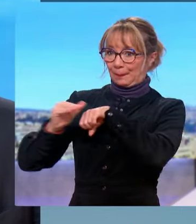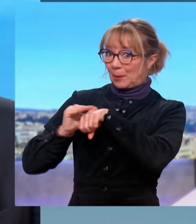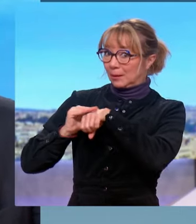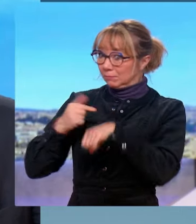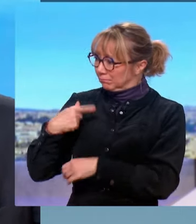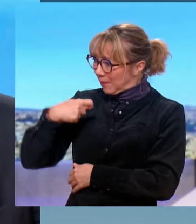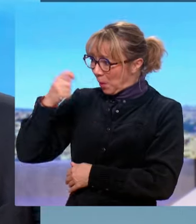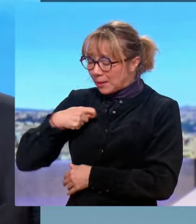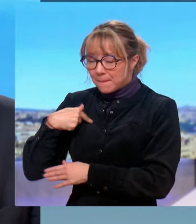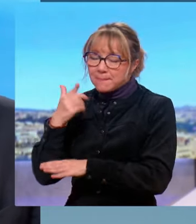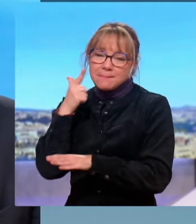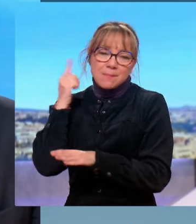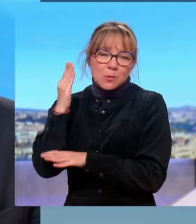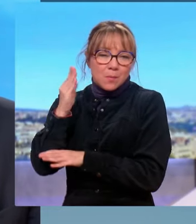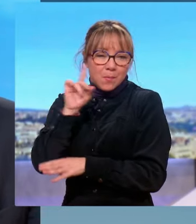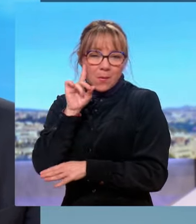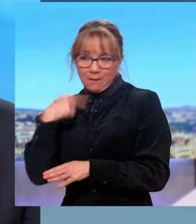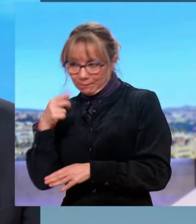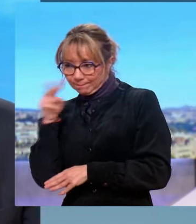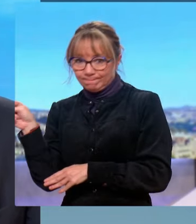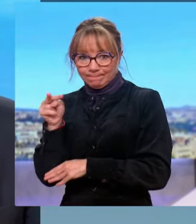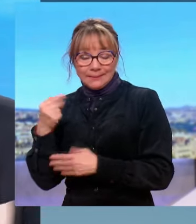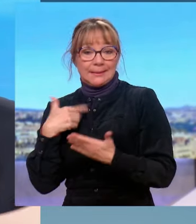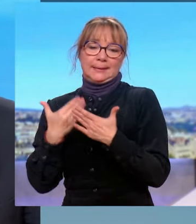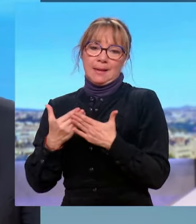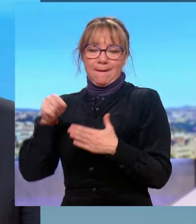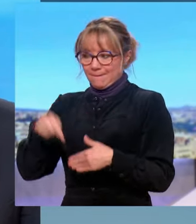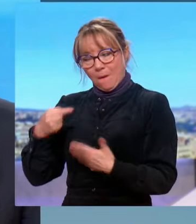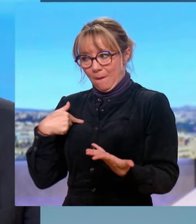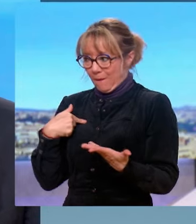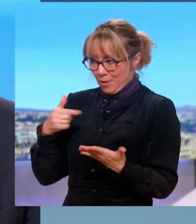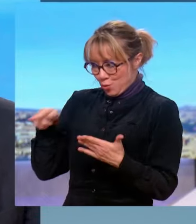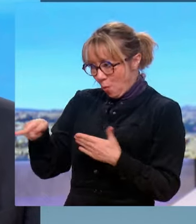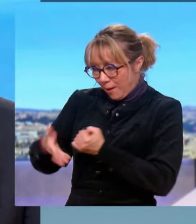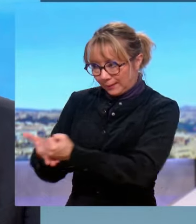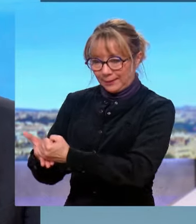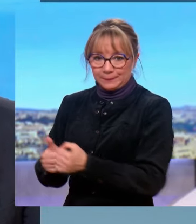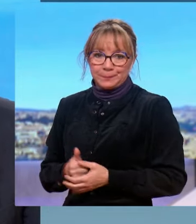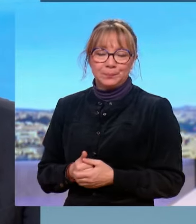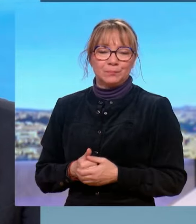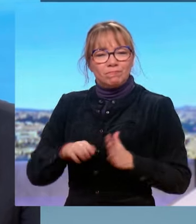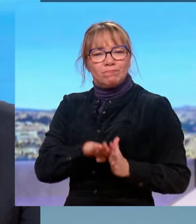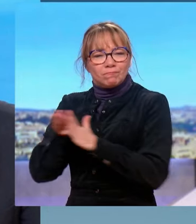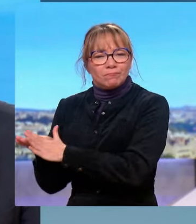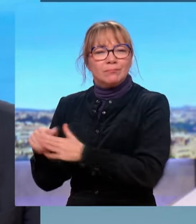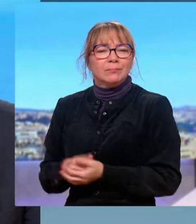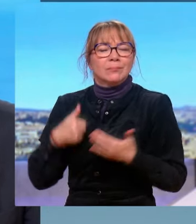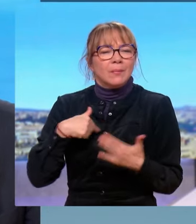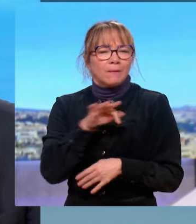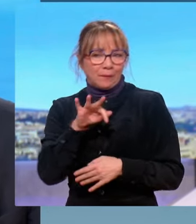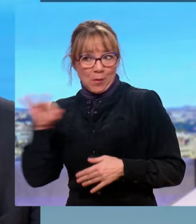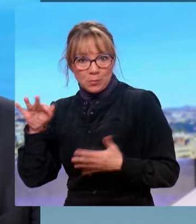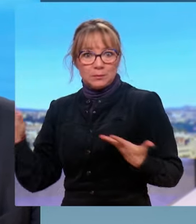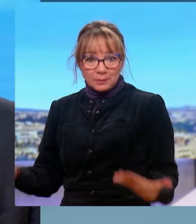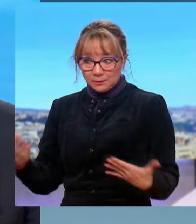attaqués, parce qu'ils ont fait le choix de se tourner vers l'Europe et nous devons tendre cette main. Alors, on revient dans un débat franco-français. Dans 48 heures va commencer le